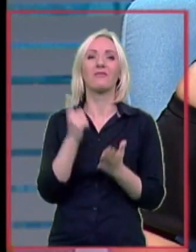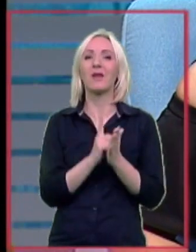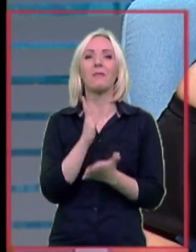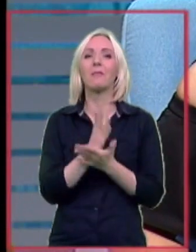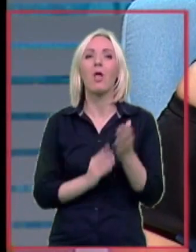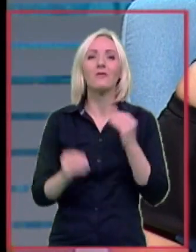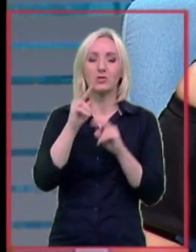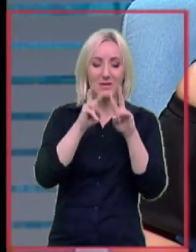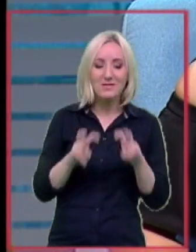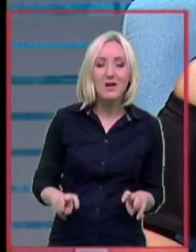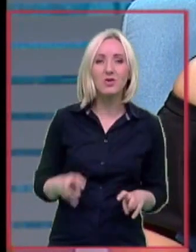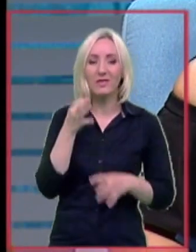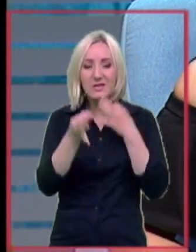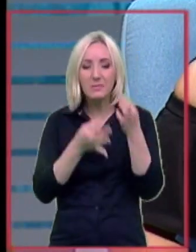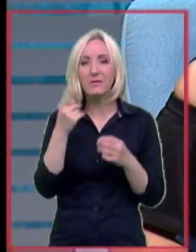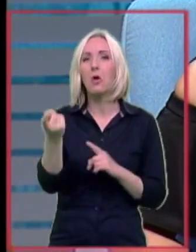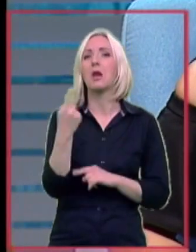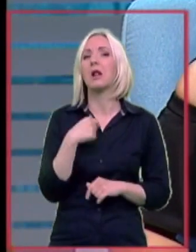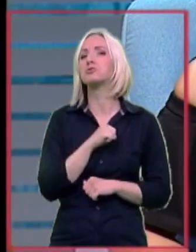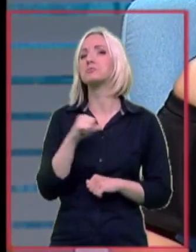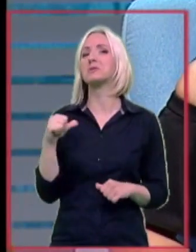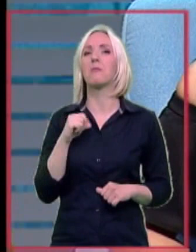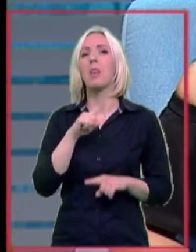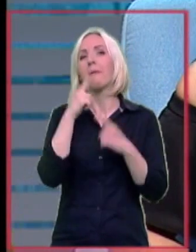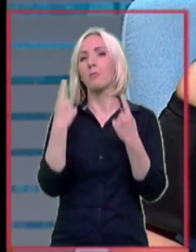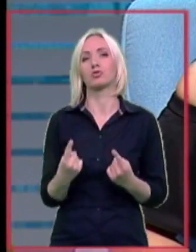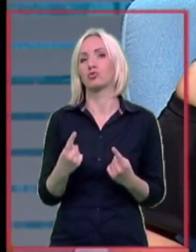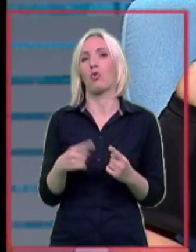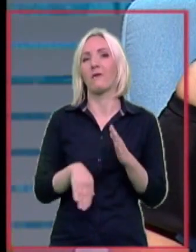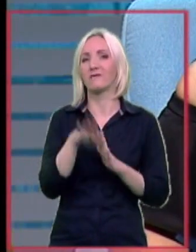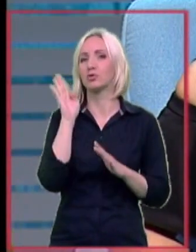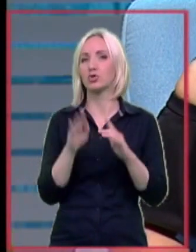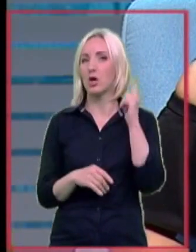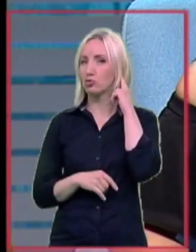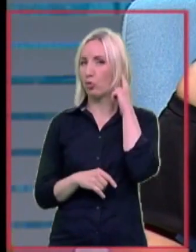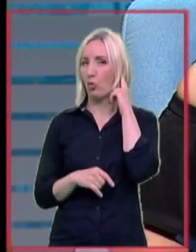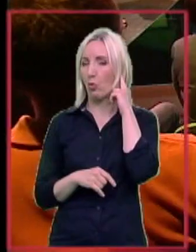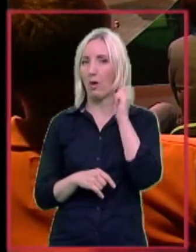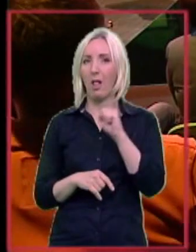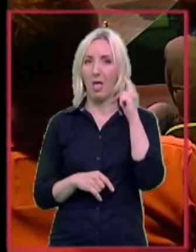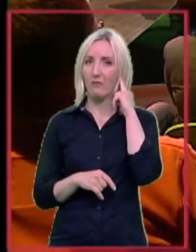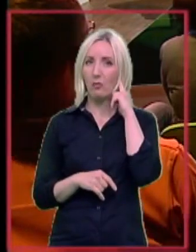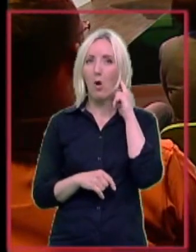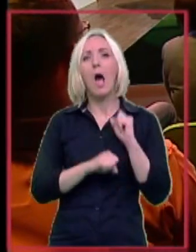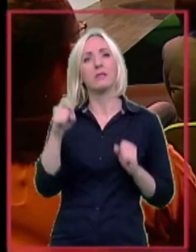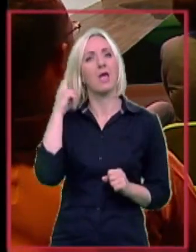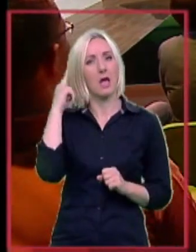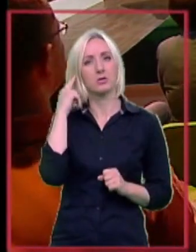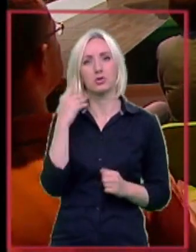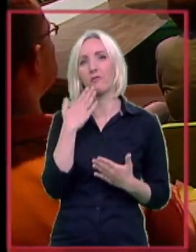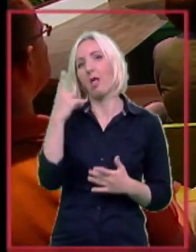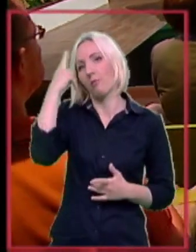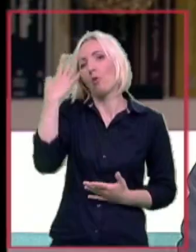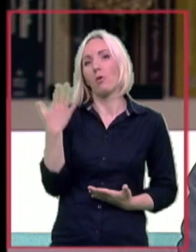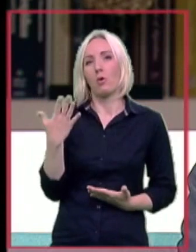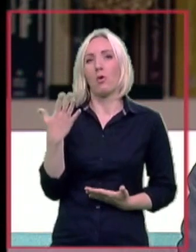istraživanja, ispitivanja. Oni su meni samo rekli da ne postoji više sluh na levom uhu, a da je desno, hvala Bogu, je